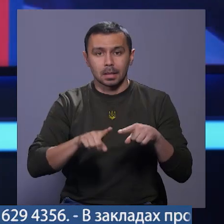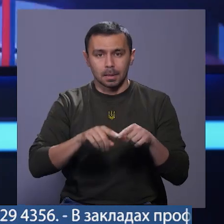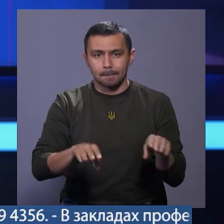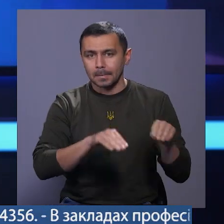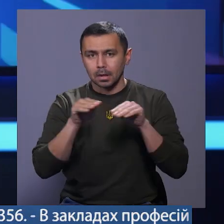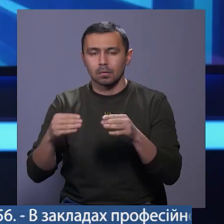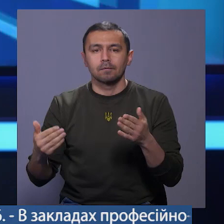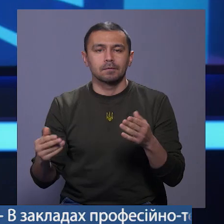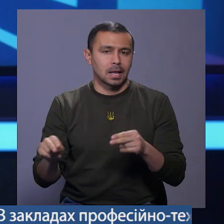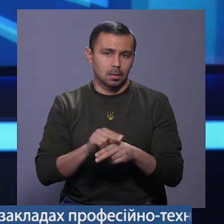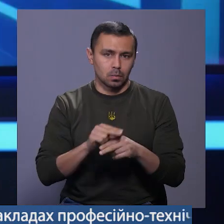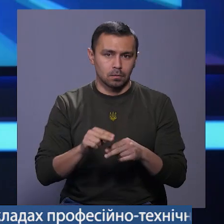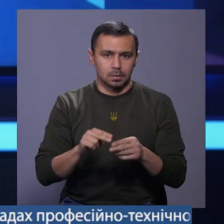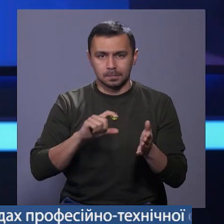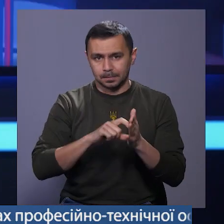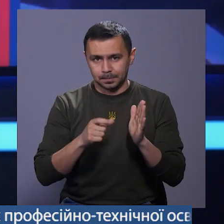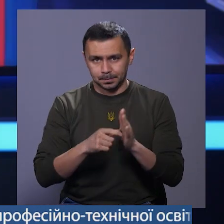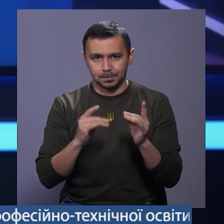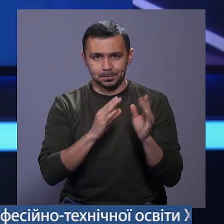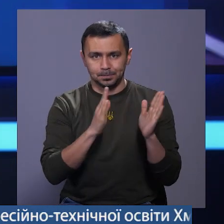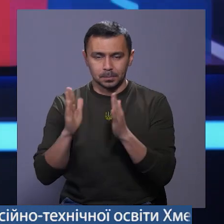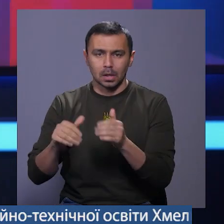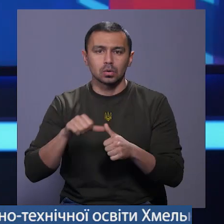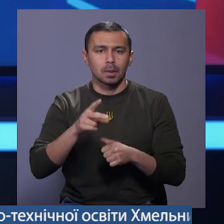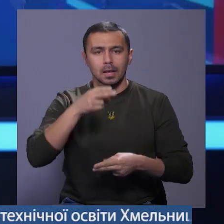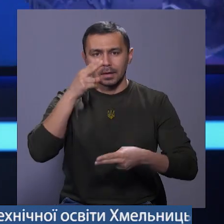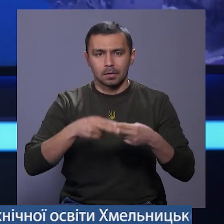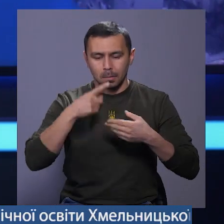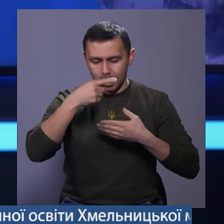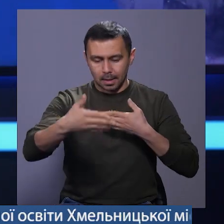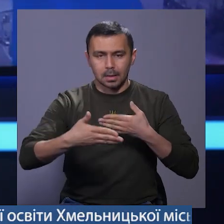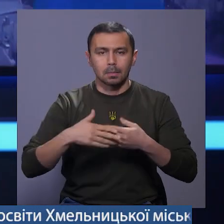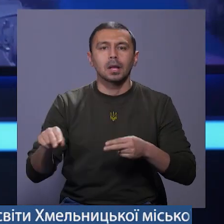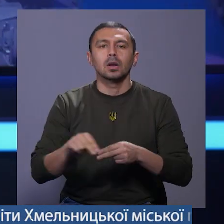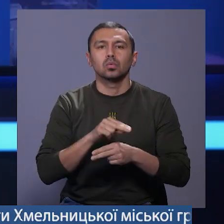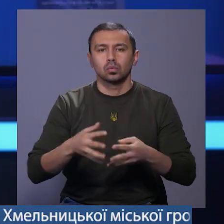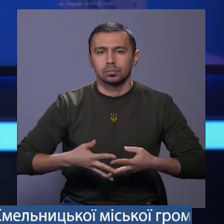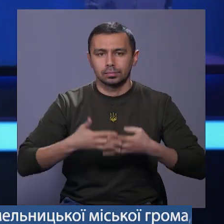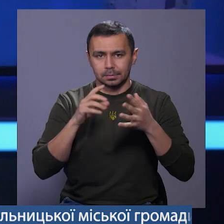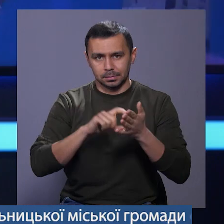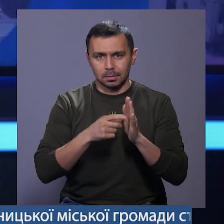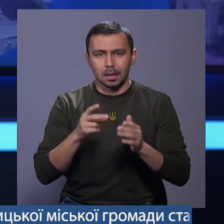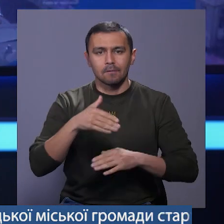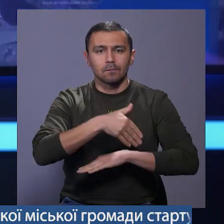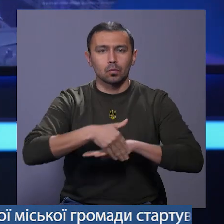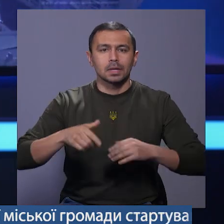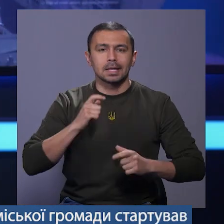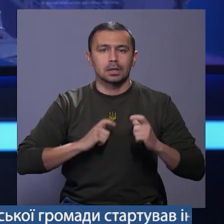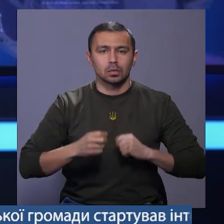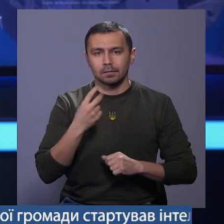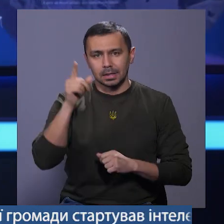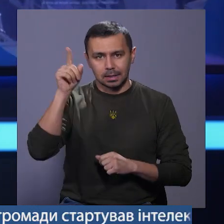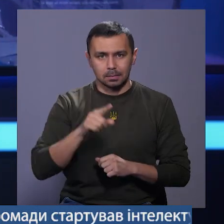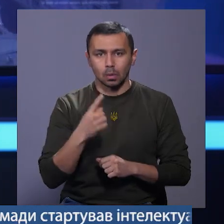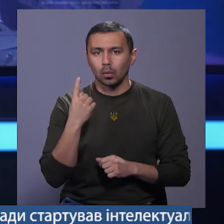переїдуть у відремонтовані гуртожитки. Зокрема, на завершальному етапі реконструкція приміщення на Інститутській 12